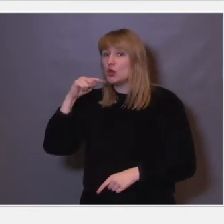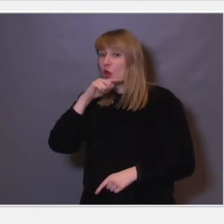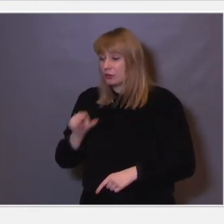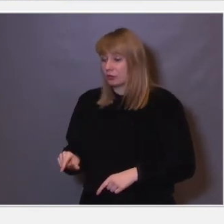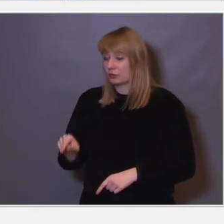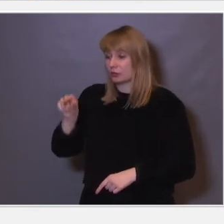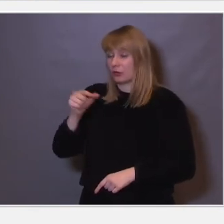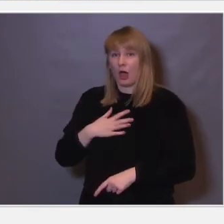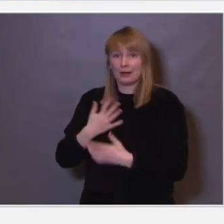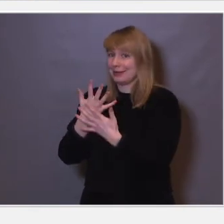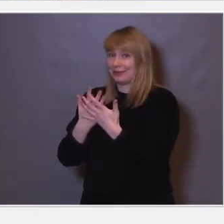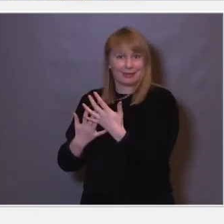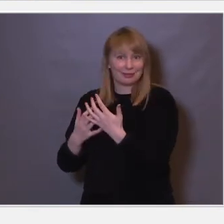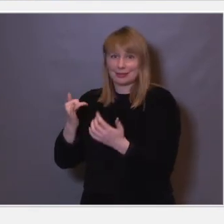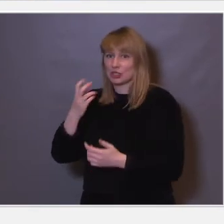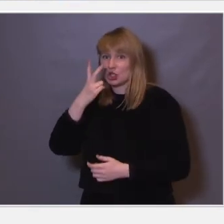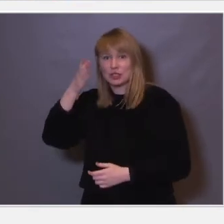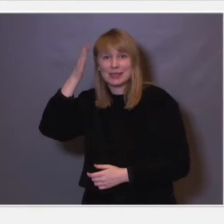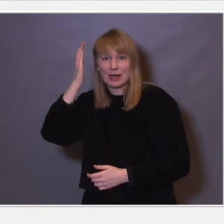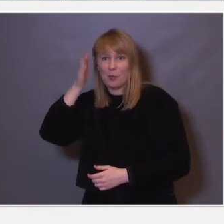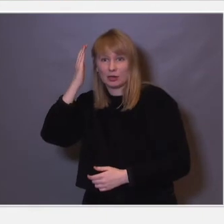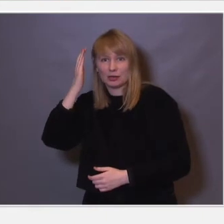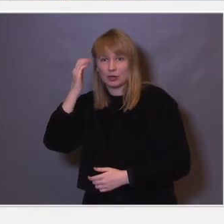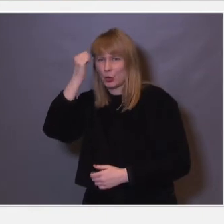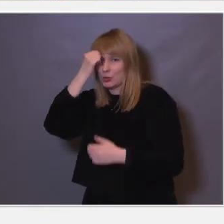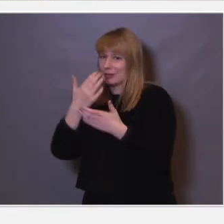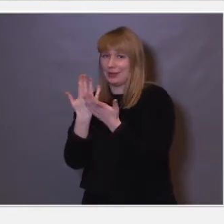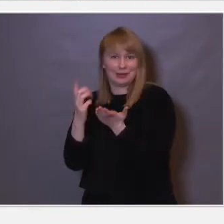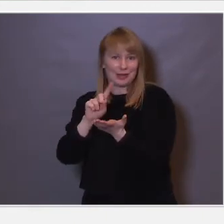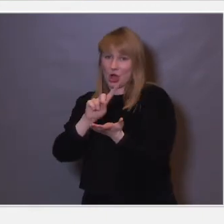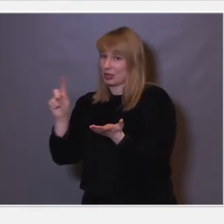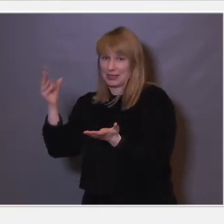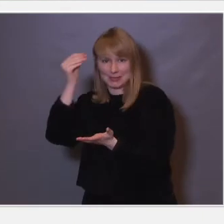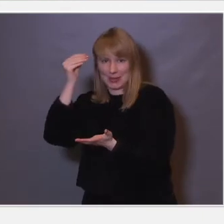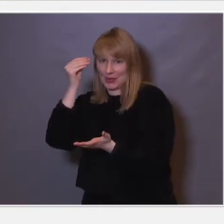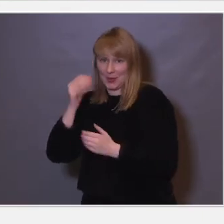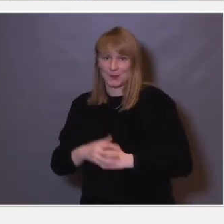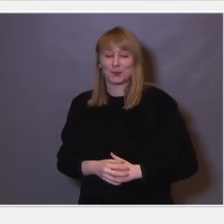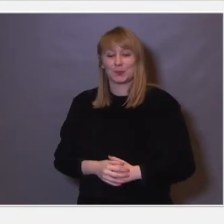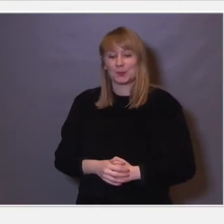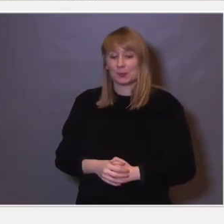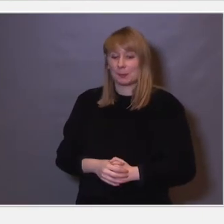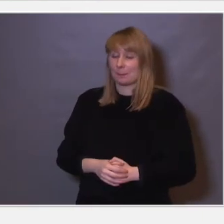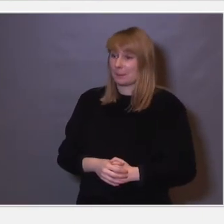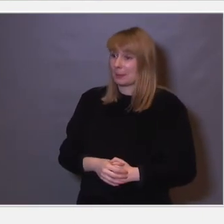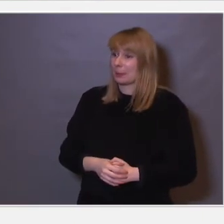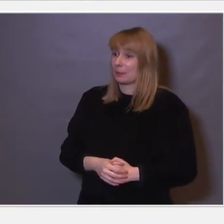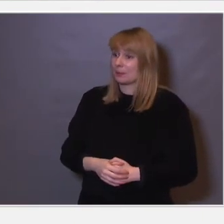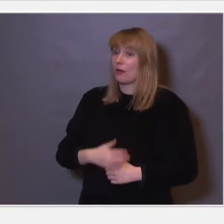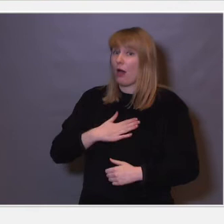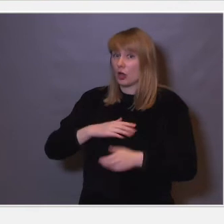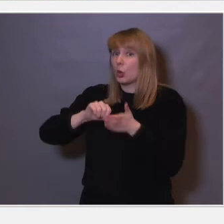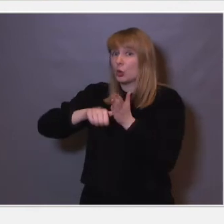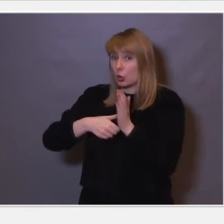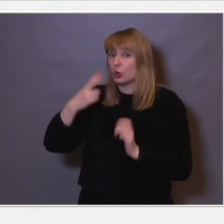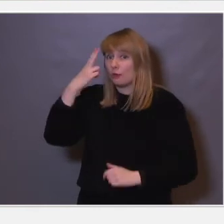nettene i denne delen av synsjernebarken, de klarer ikke lenger å huske det langtidsminnet. Så dette, og med en del kontrollforslag,